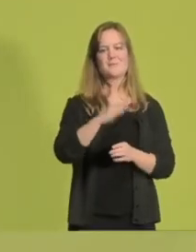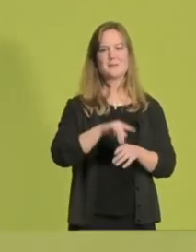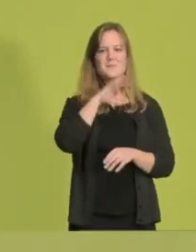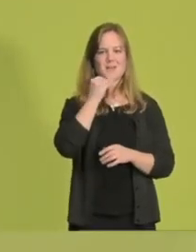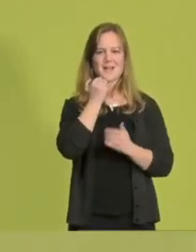Danke.